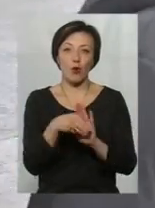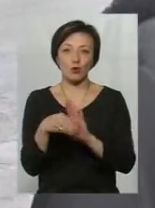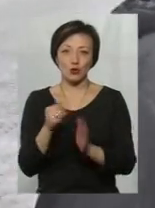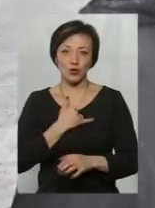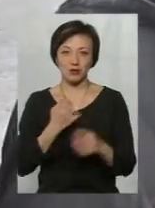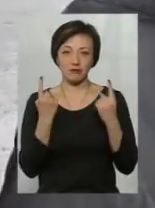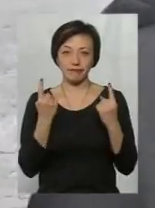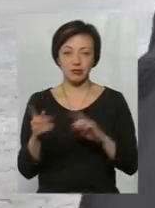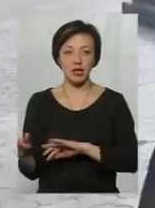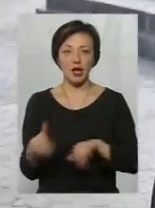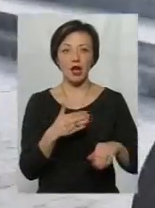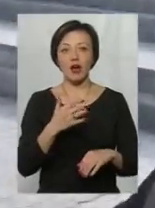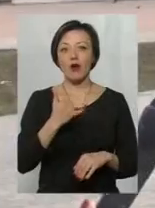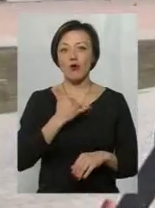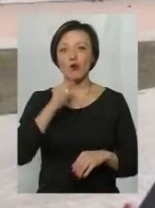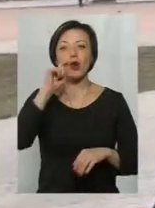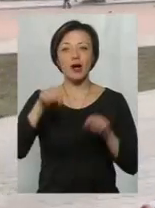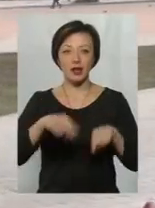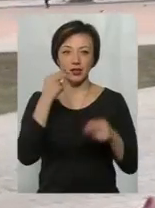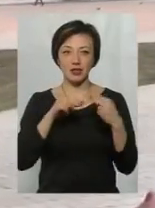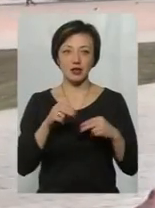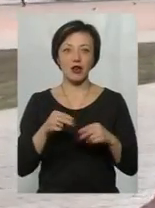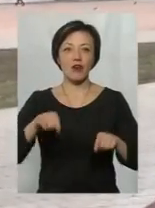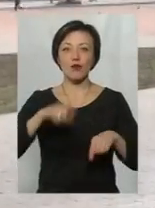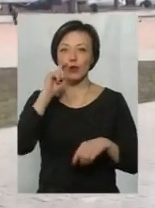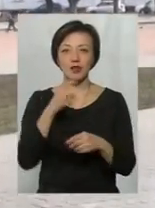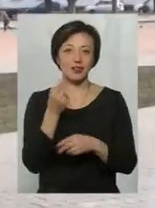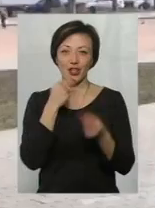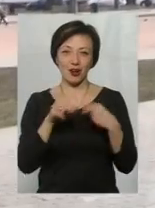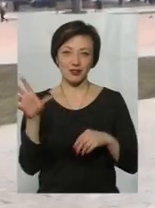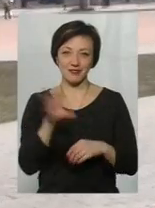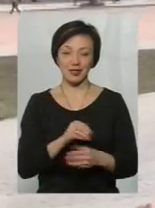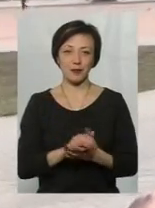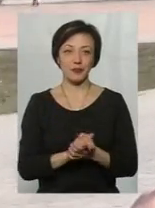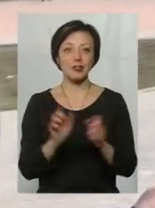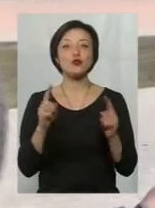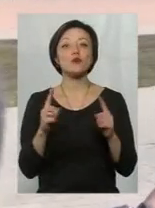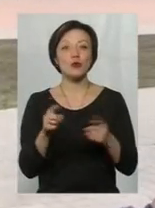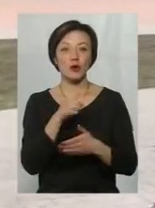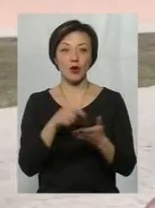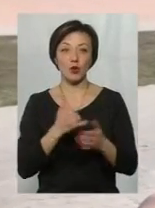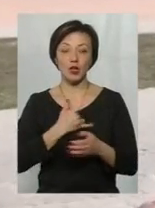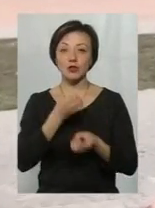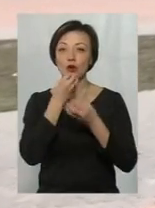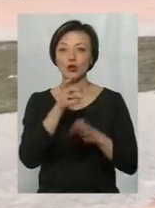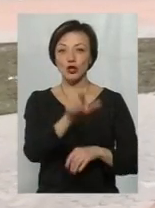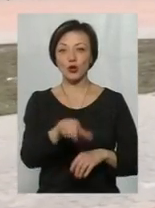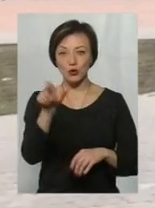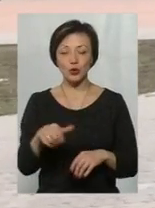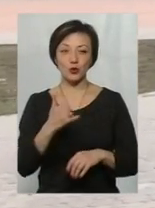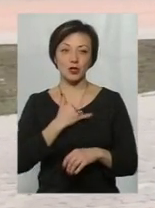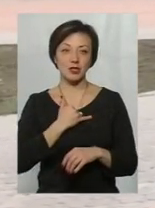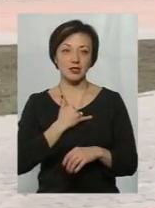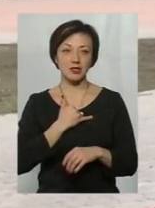Як для мене, то в Україні. Звісно, в Україні. На все саме краще. А чому? Ну, бо в нас хороші люди, в нас